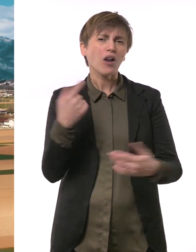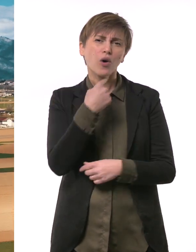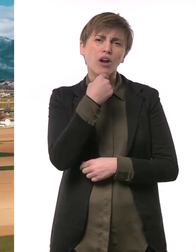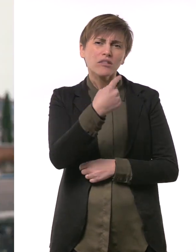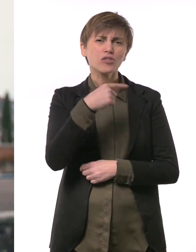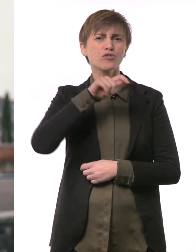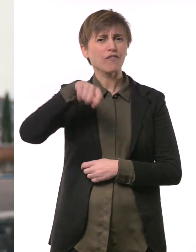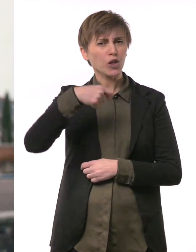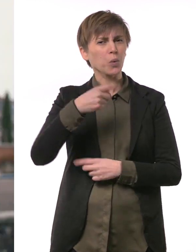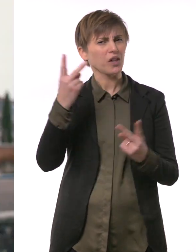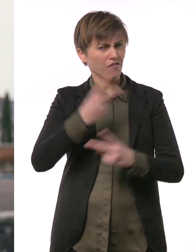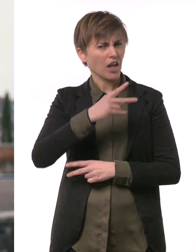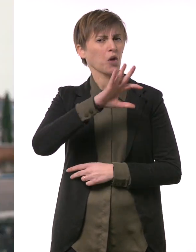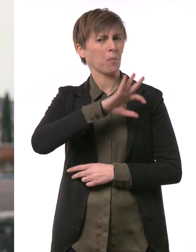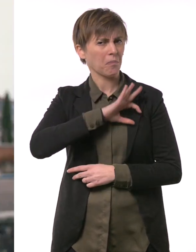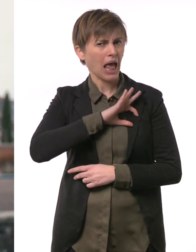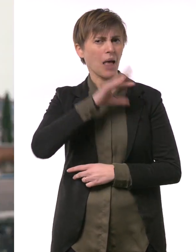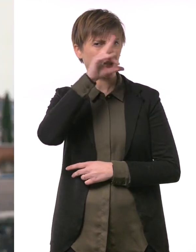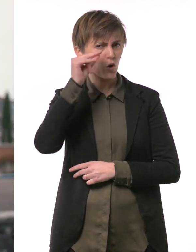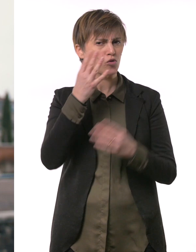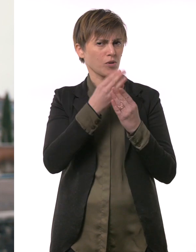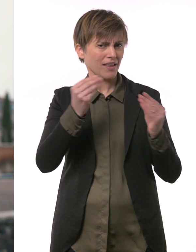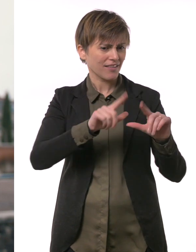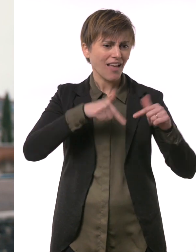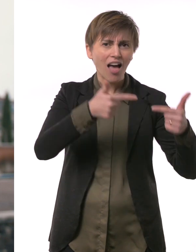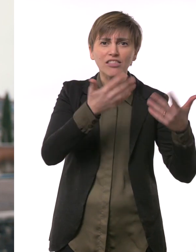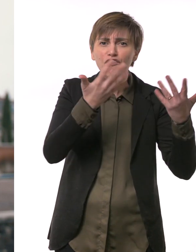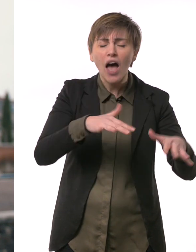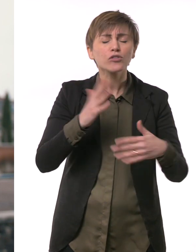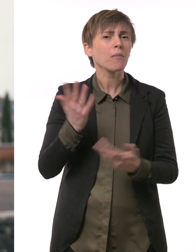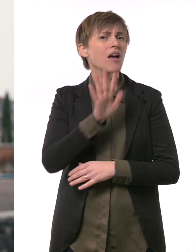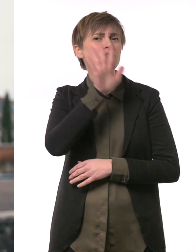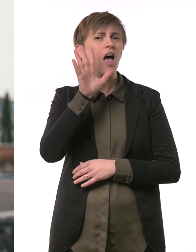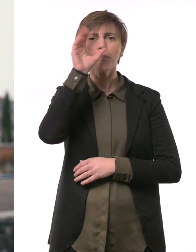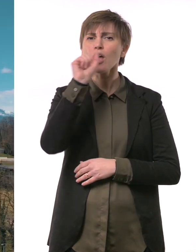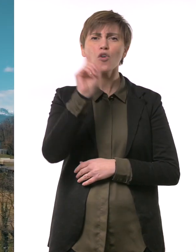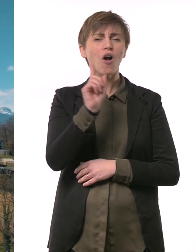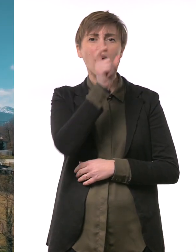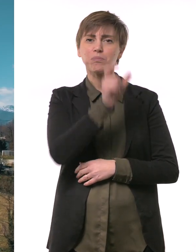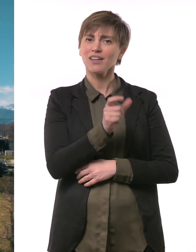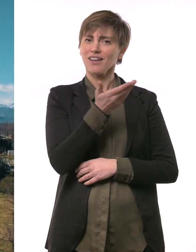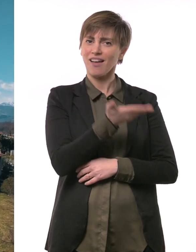di non essere capito dal friuli, nonostante i tanti premi e riconoscimenti.